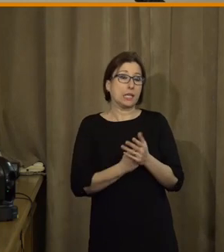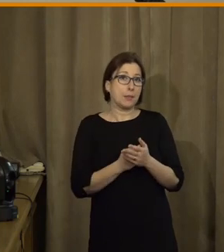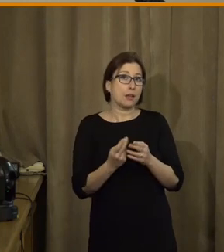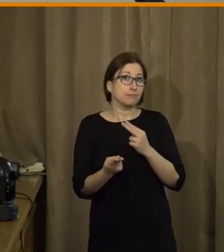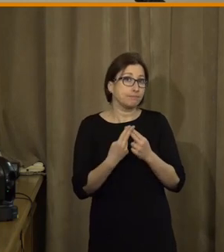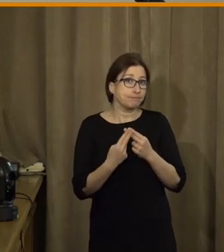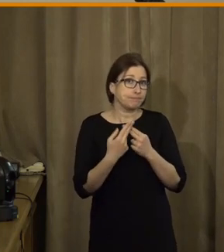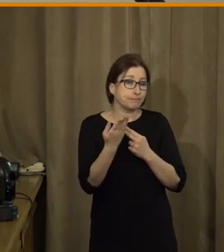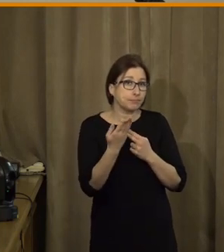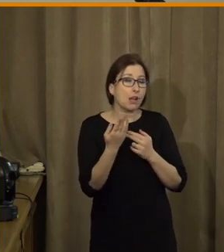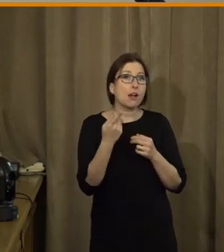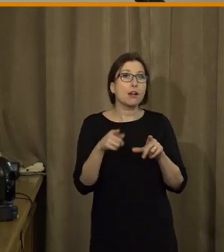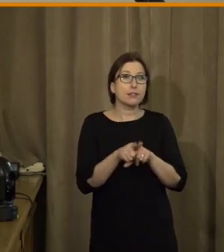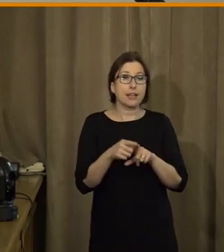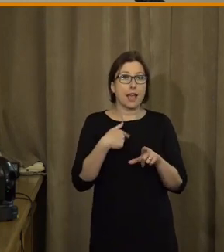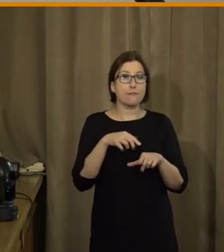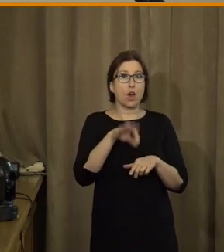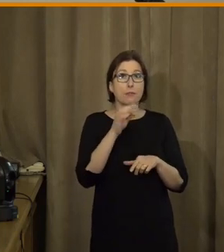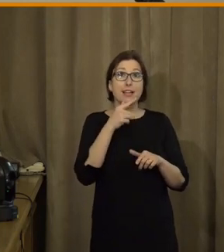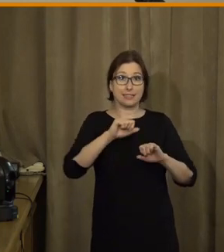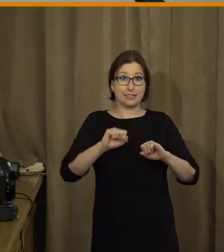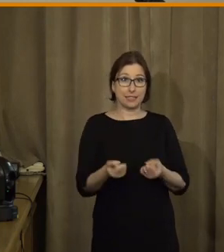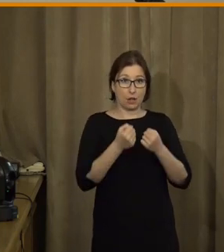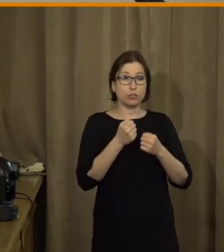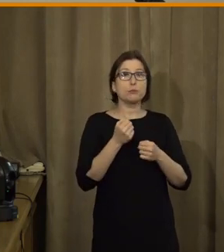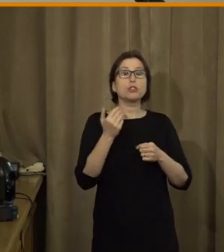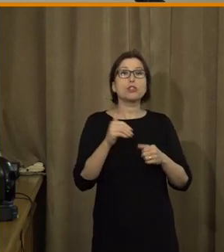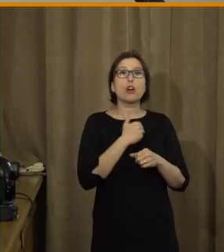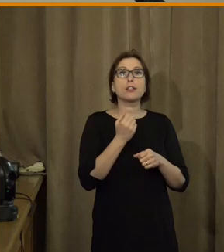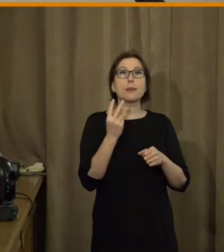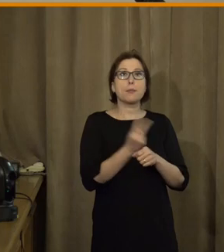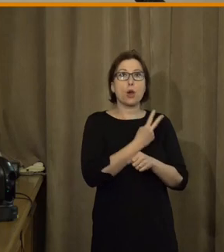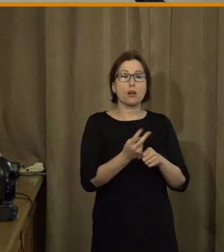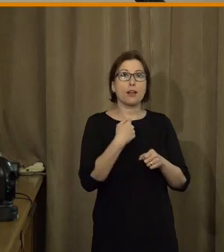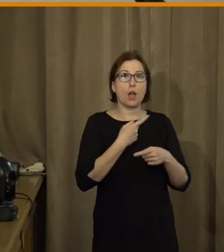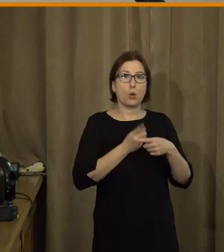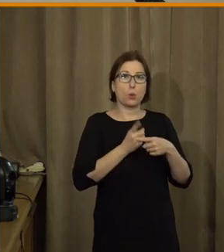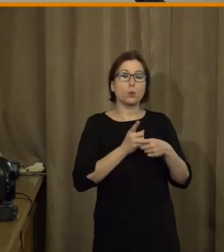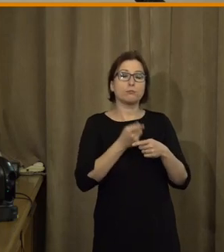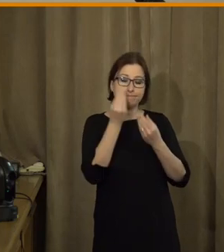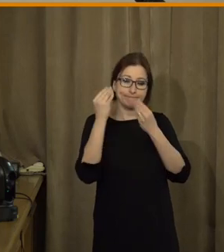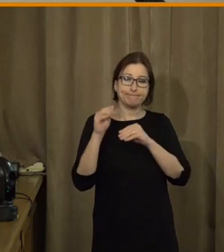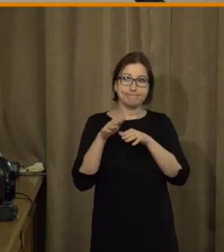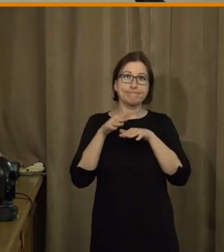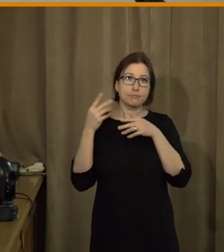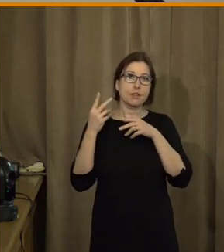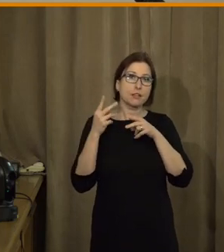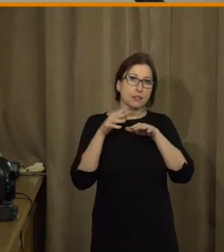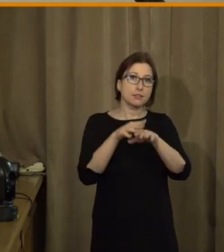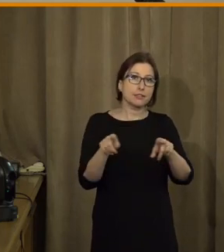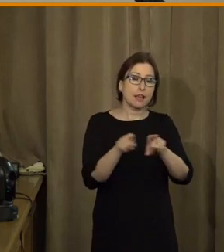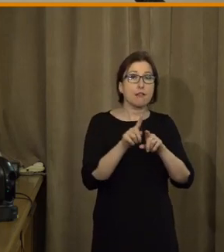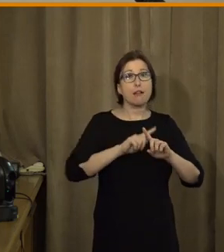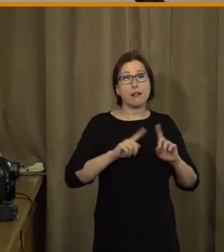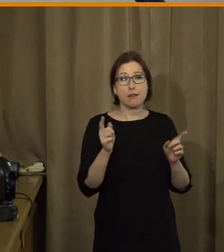zároveň jako jsem postaven před volbu, buď založím školní pokladnu a založím si tam účet a budu to respektovat, nebo teda